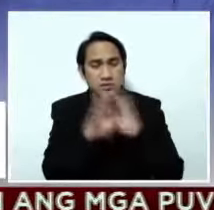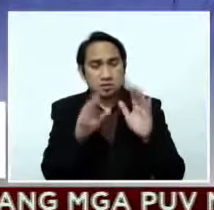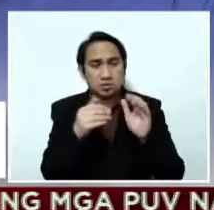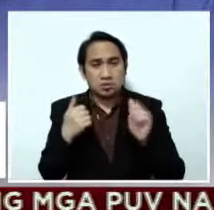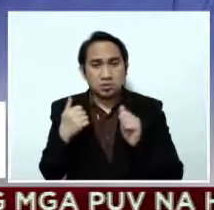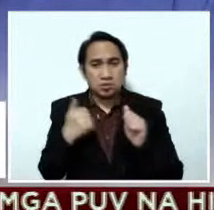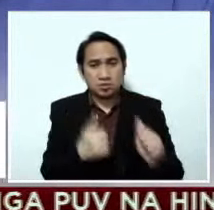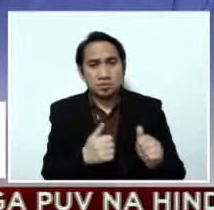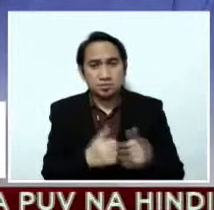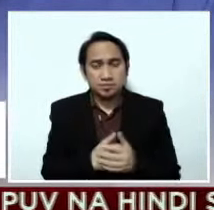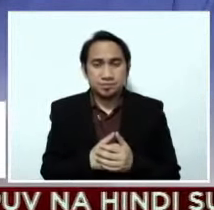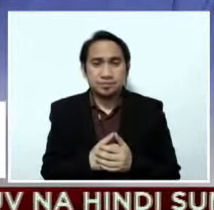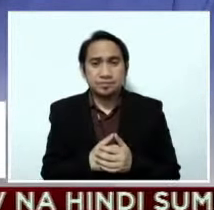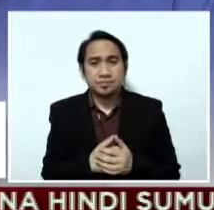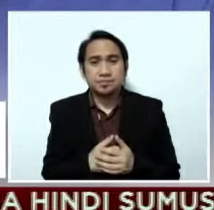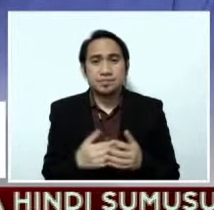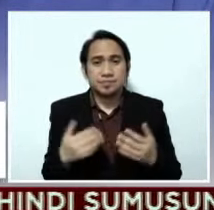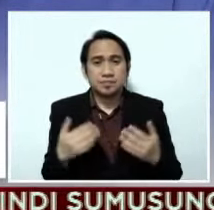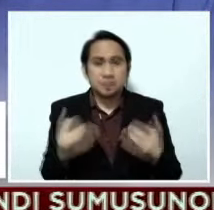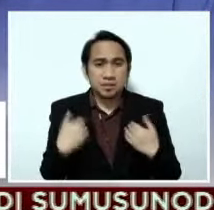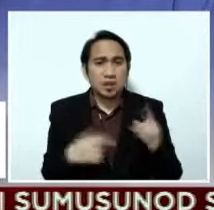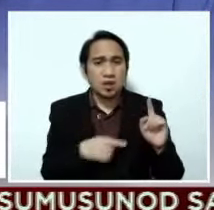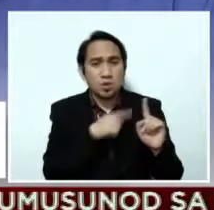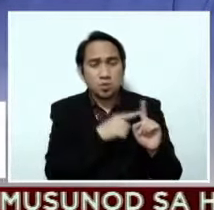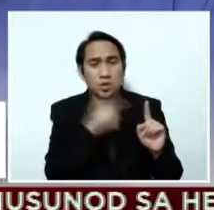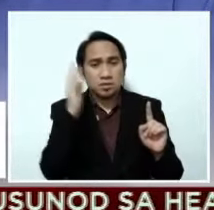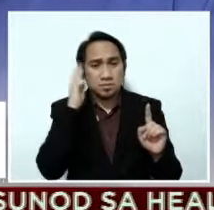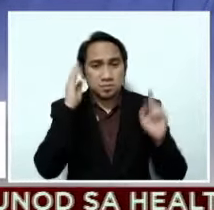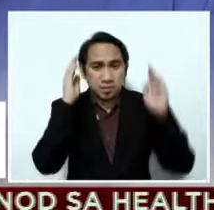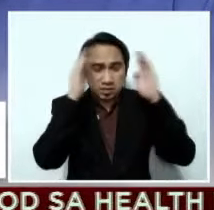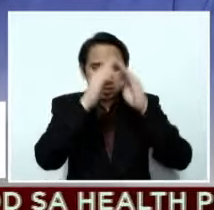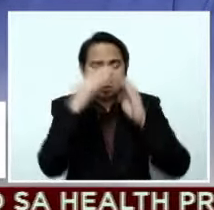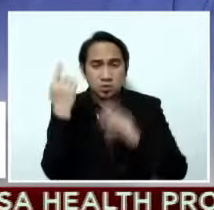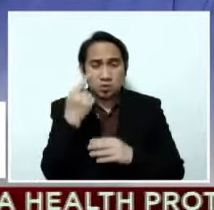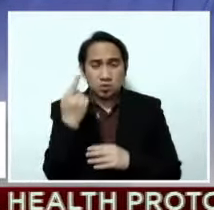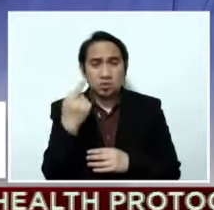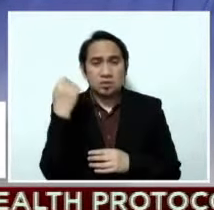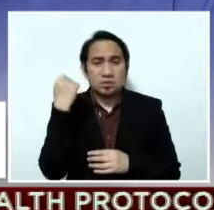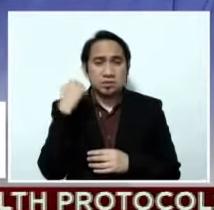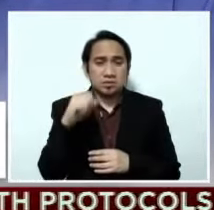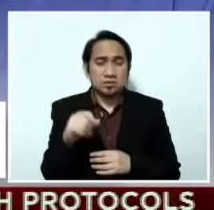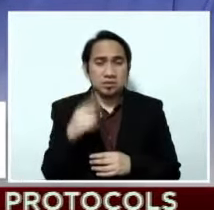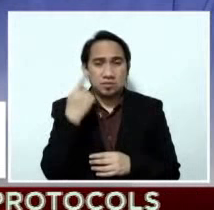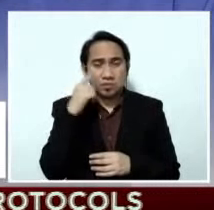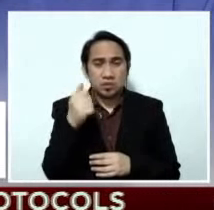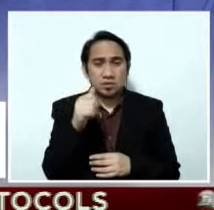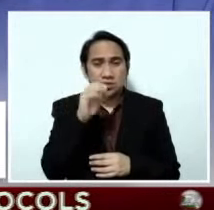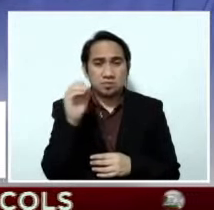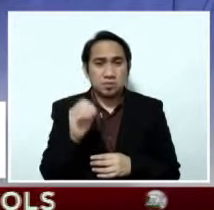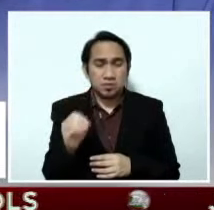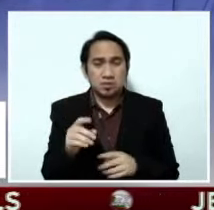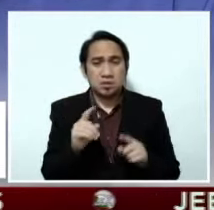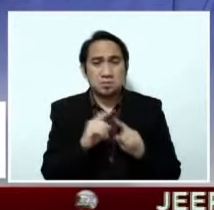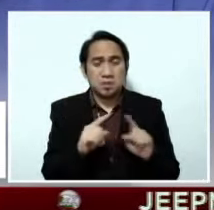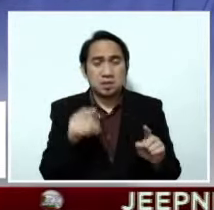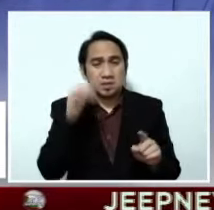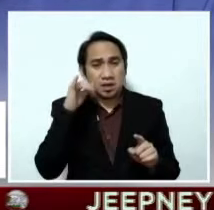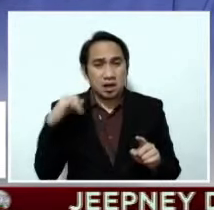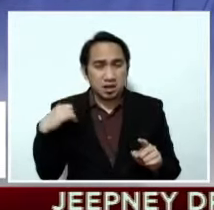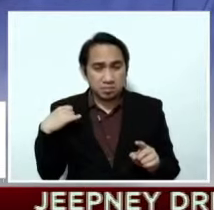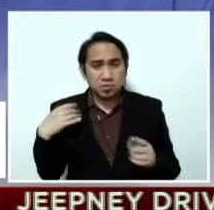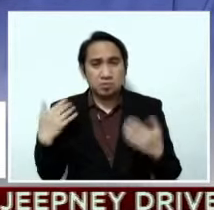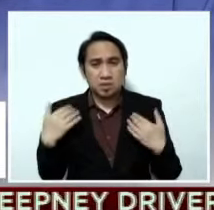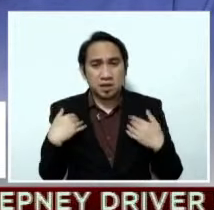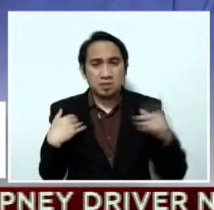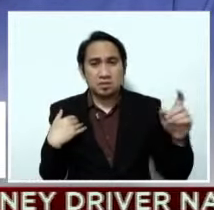Merong isang bishop lang nagsasabi na lusuwayin at magte-10% daw sila. Pero kahapon, nakakuha po ako ng